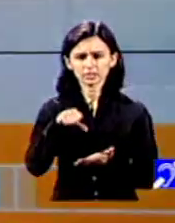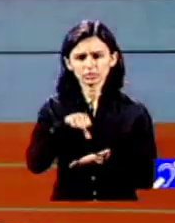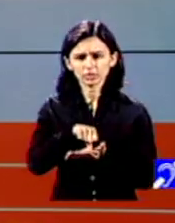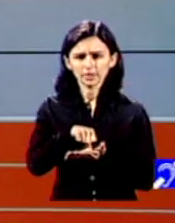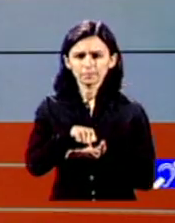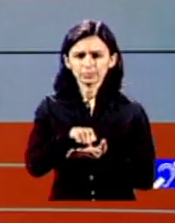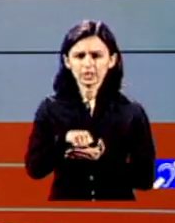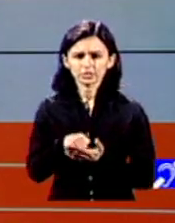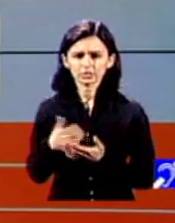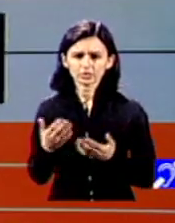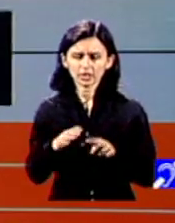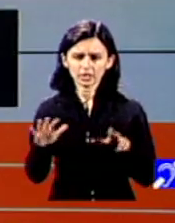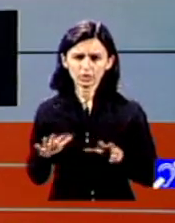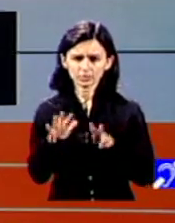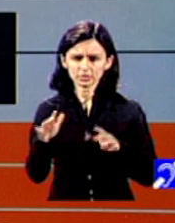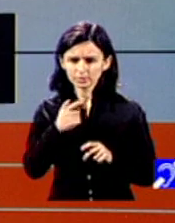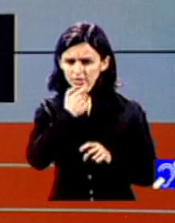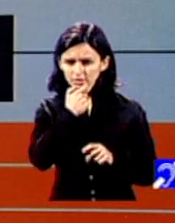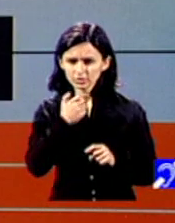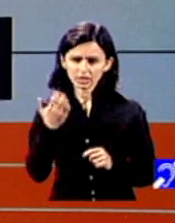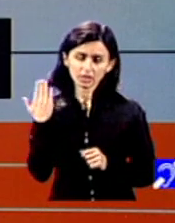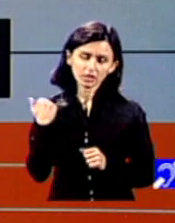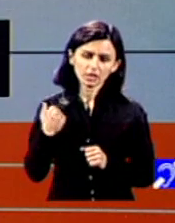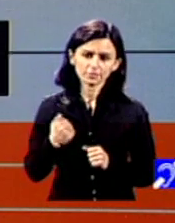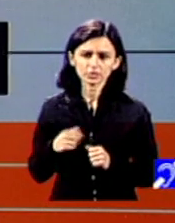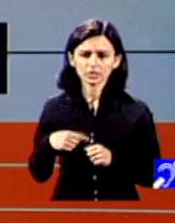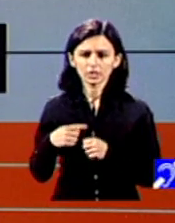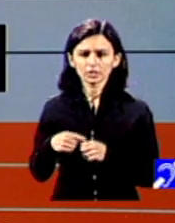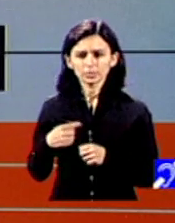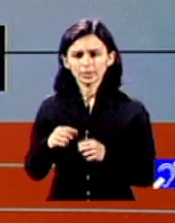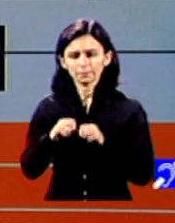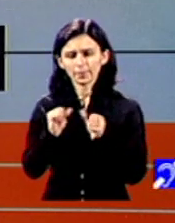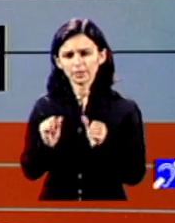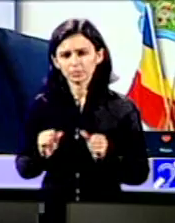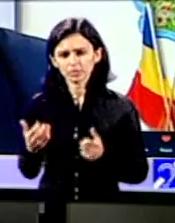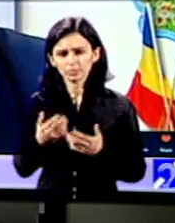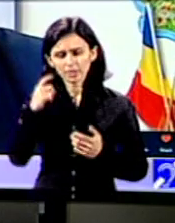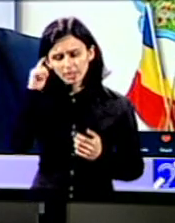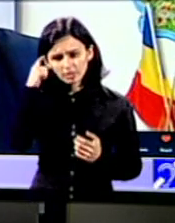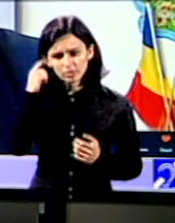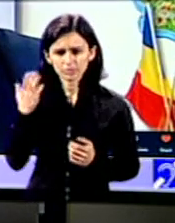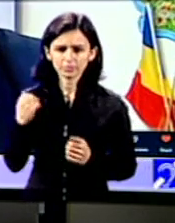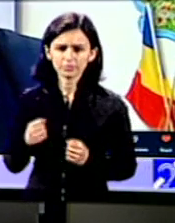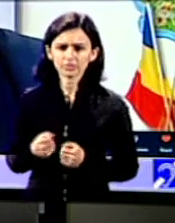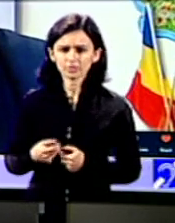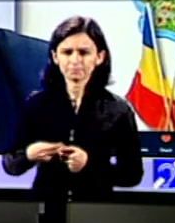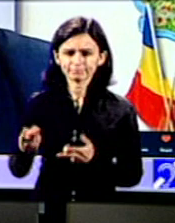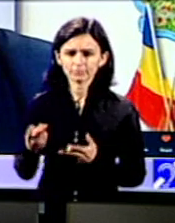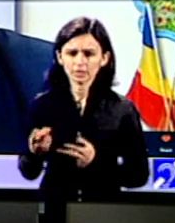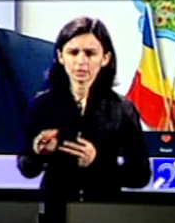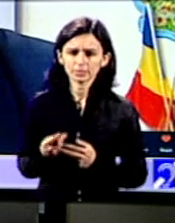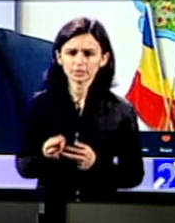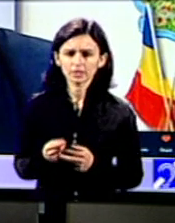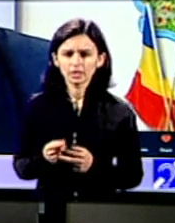ani a fost pur și simplu după modelul pe care evident îl cunoașteți pur și simplu a fost dat afară sau îi s-a pus în vedere că